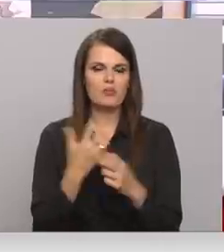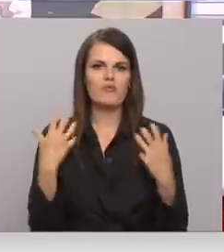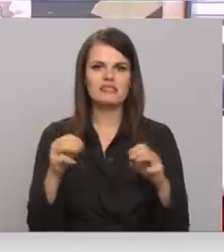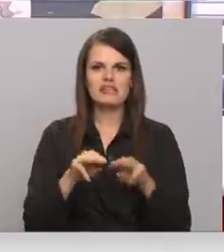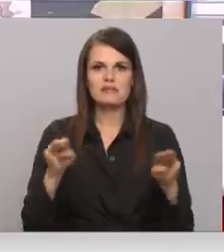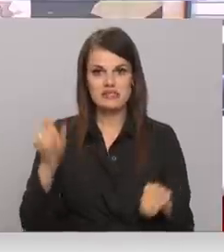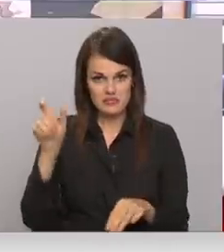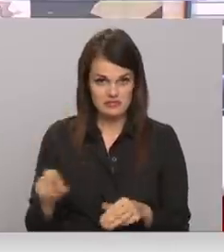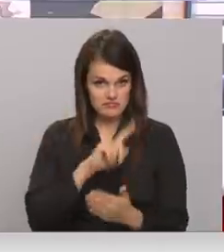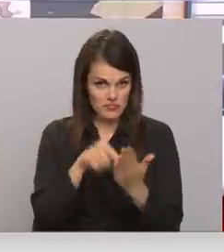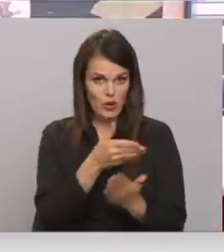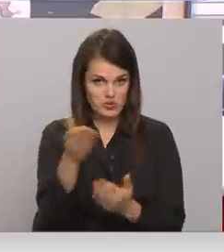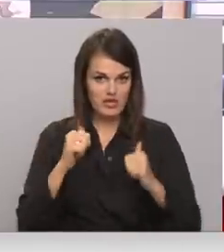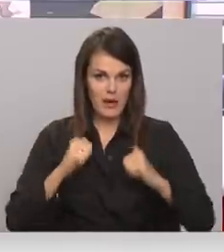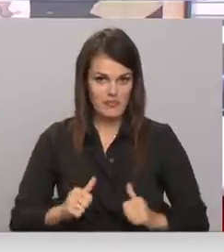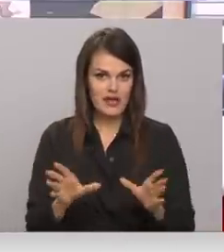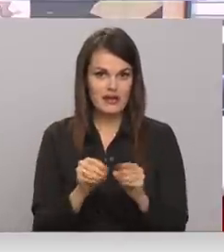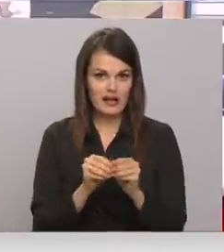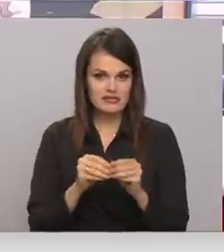sirds apmierināts ar Pauļotu kunga darbu?